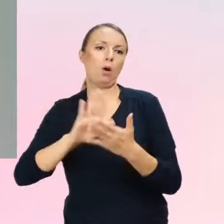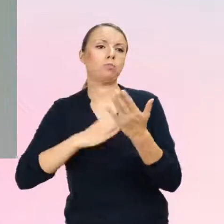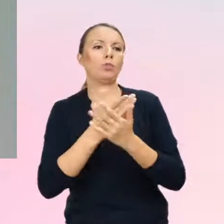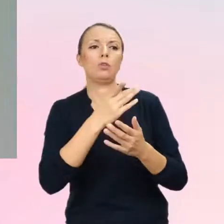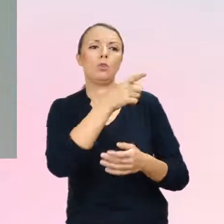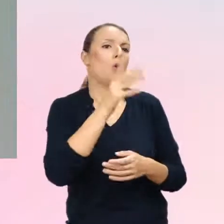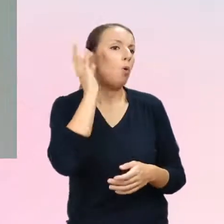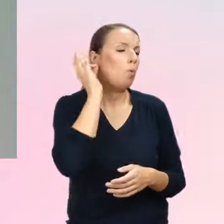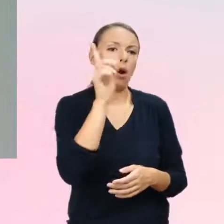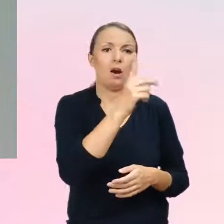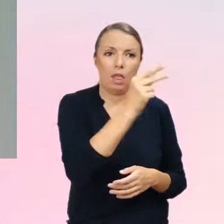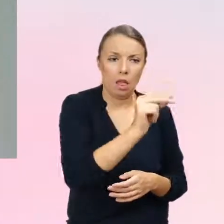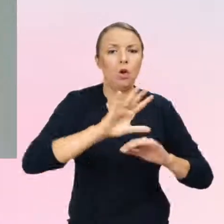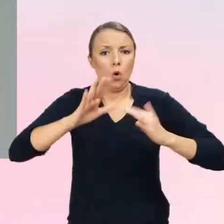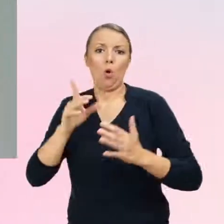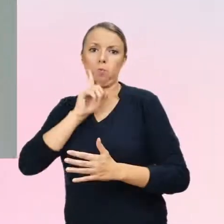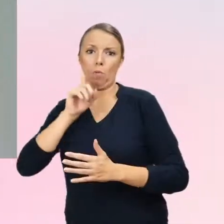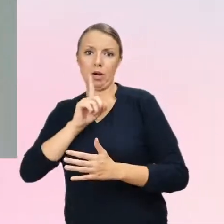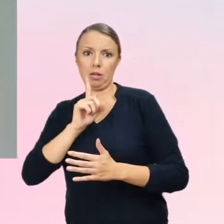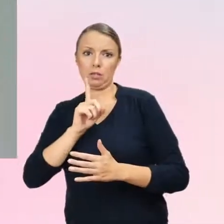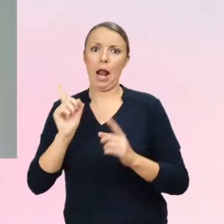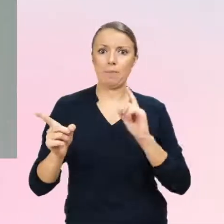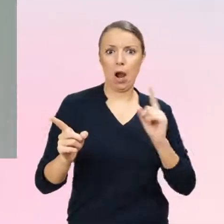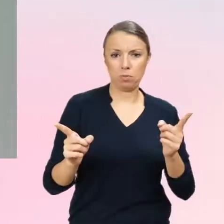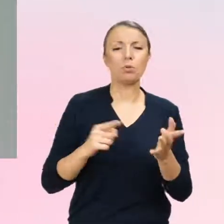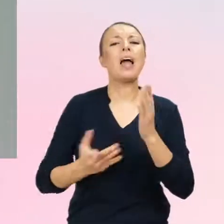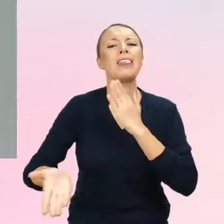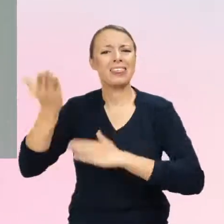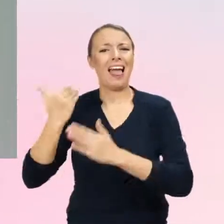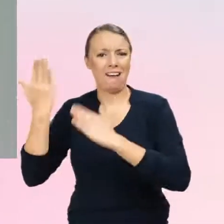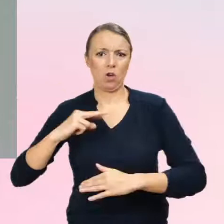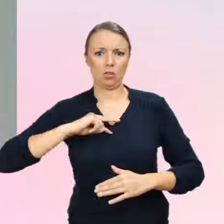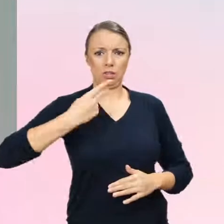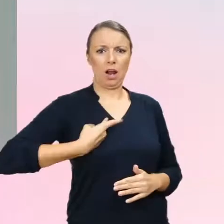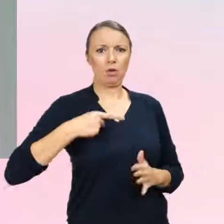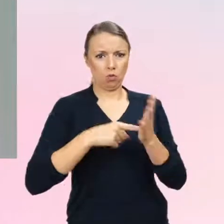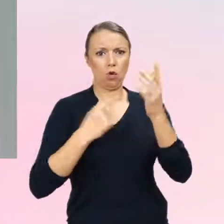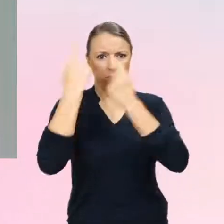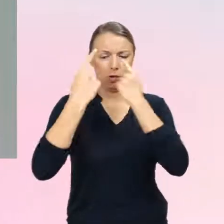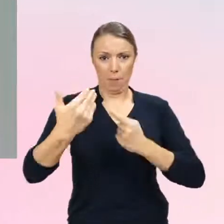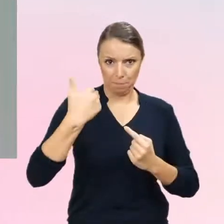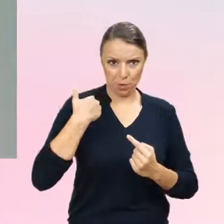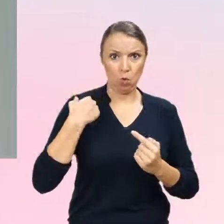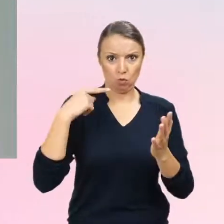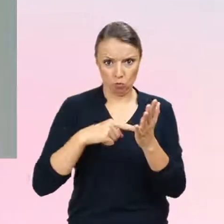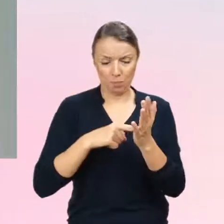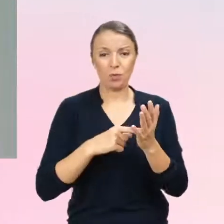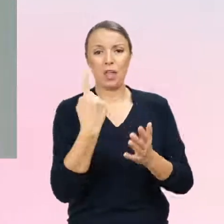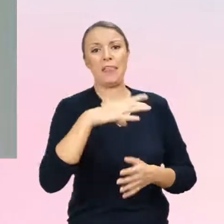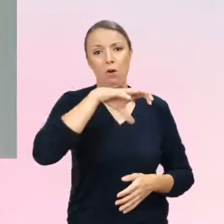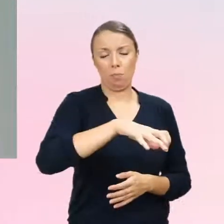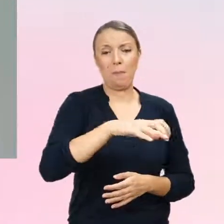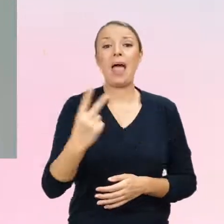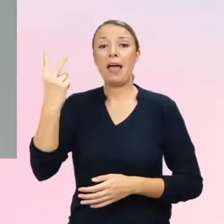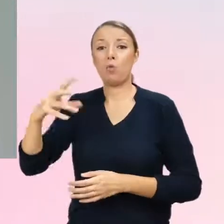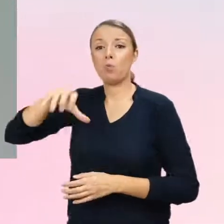współczesni nastolatkowie, oni już bardzo często w momencie tego takiego